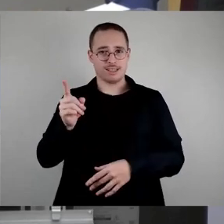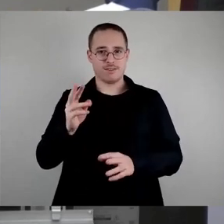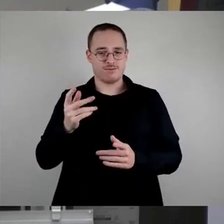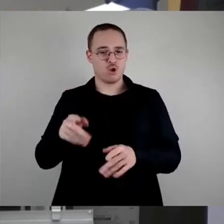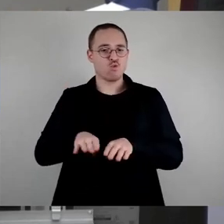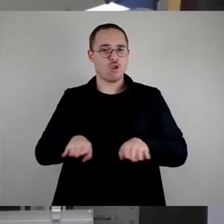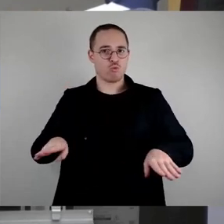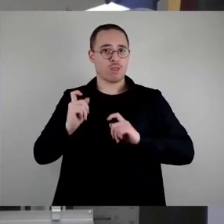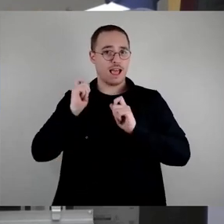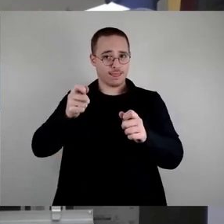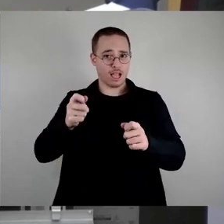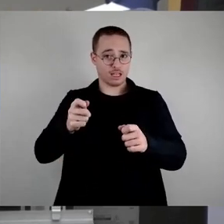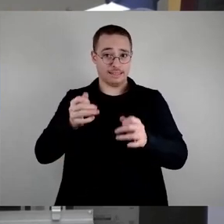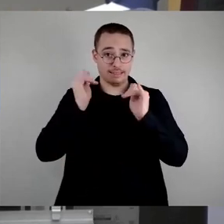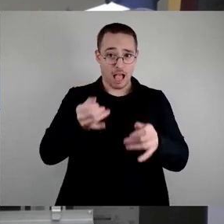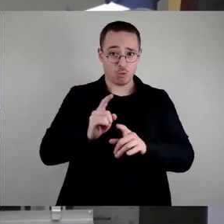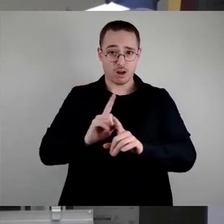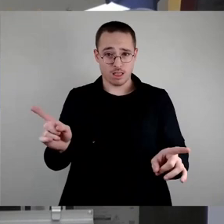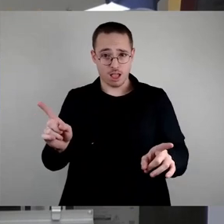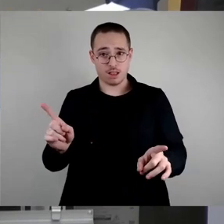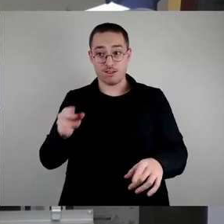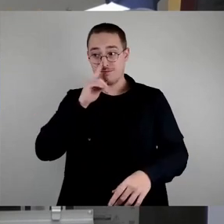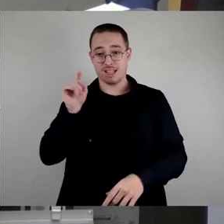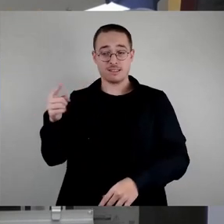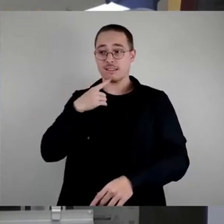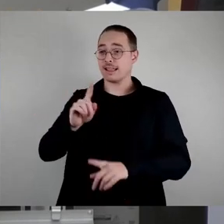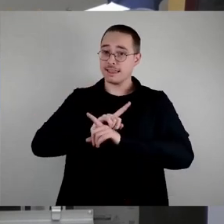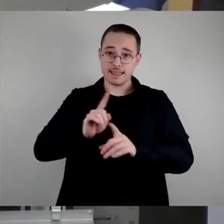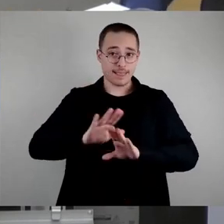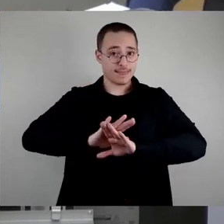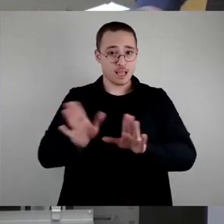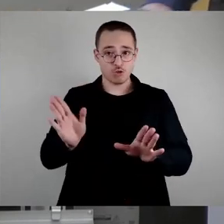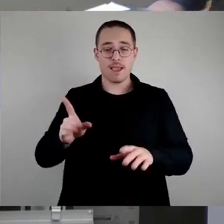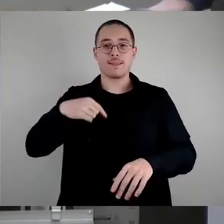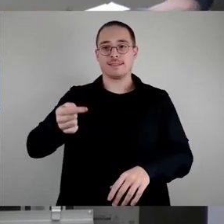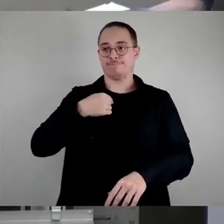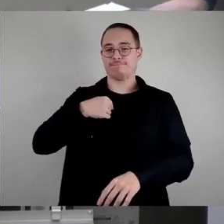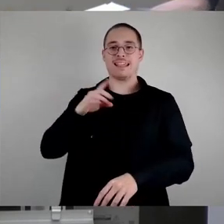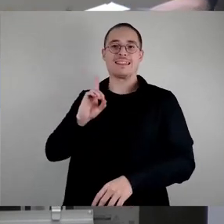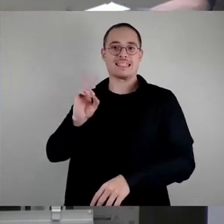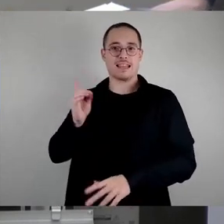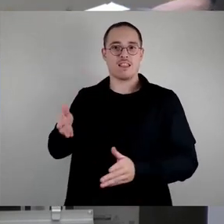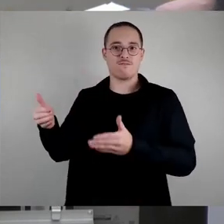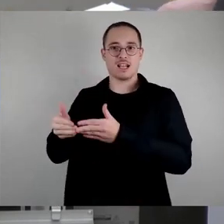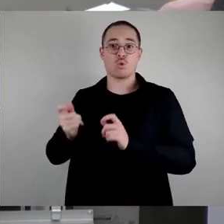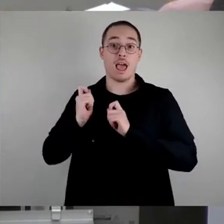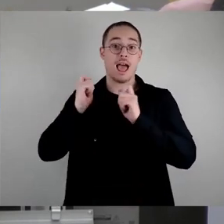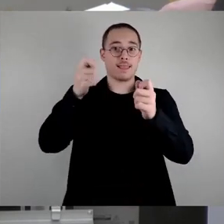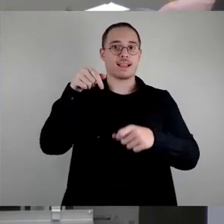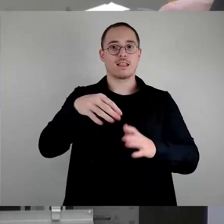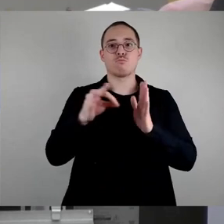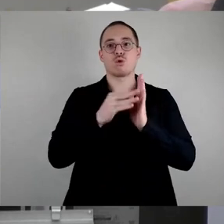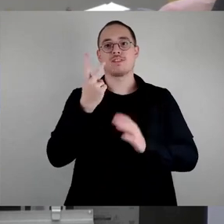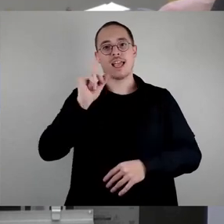stellen, würde ich gerne von Seiten der Dissidenten-Fraktion dann auch beantragen, dass der Punkt 2 hier auch abgestimmt wird.